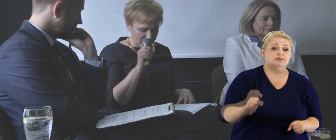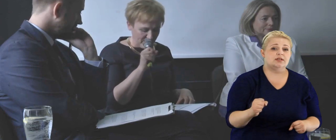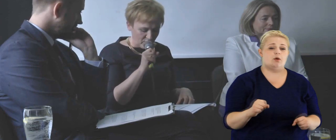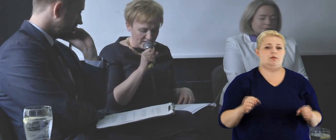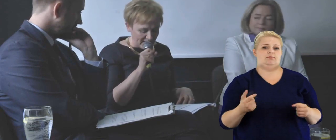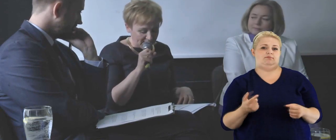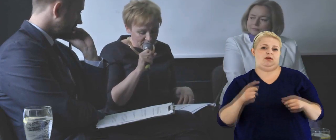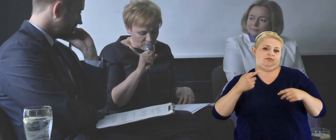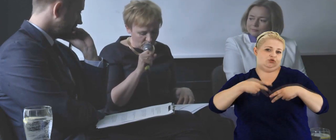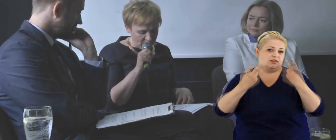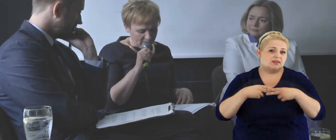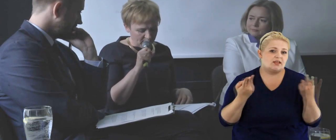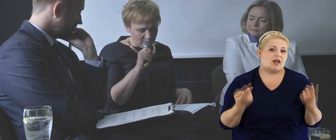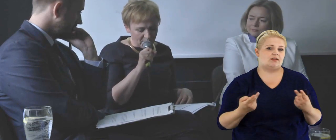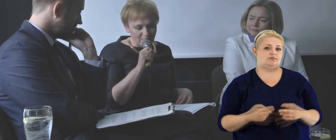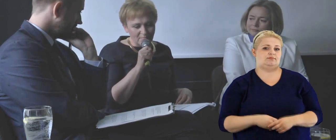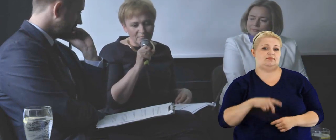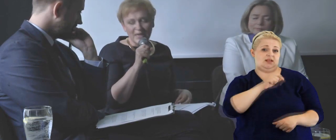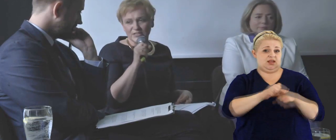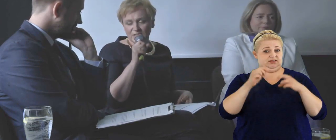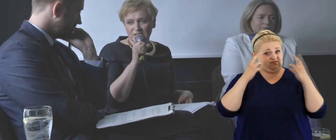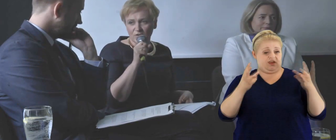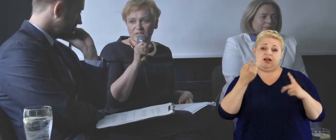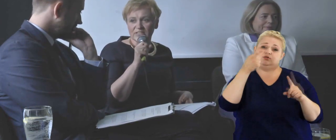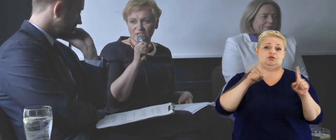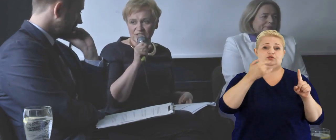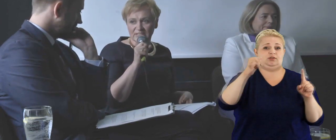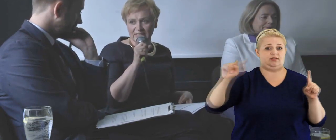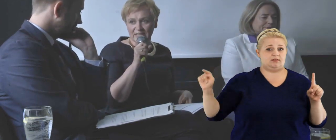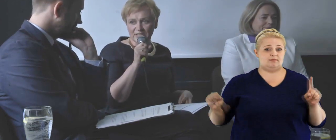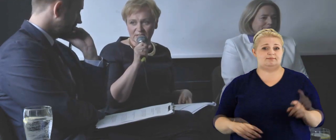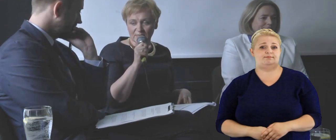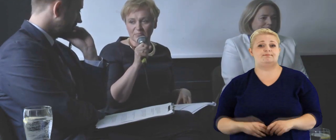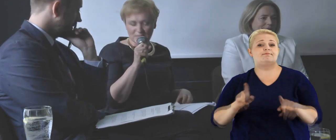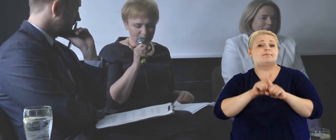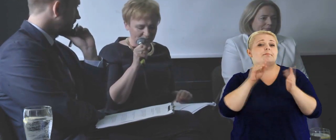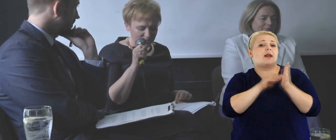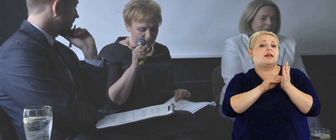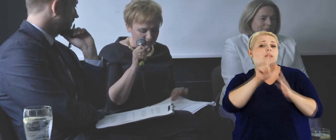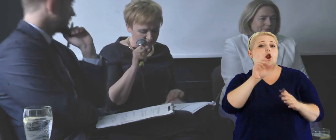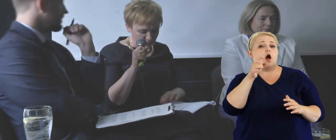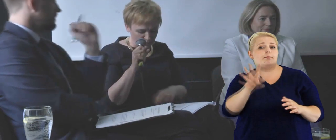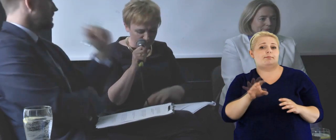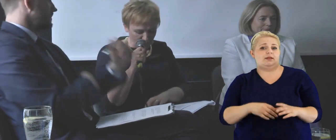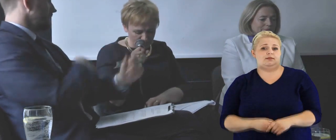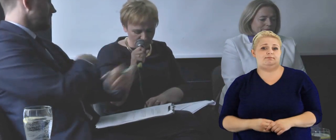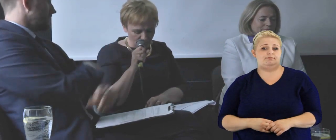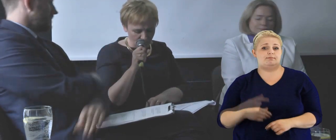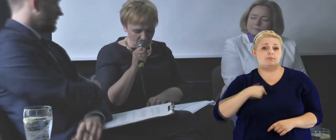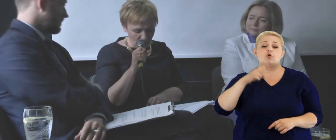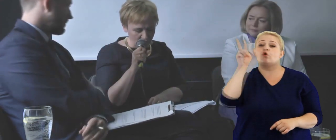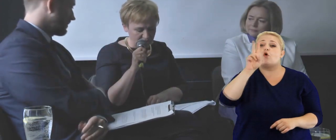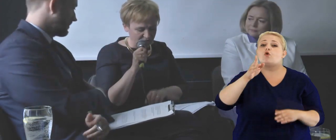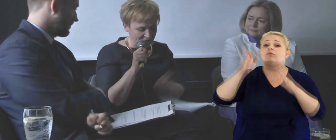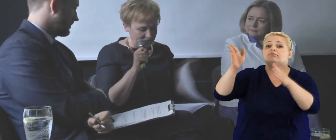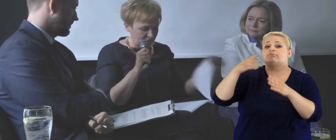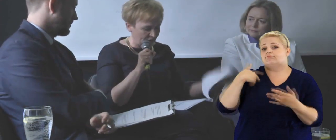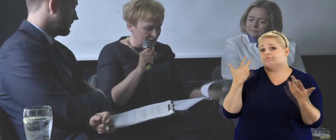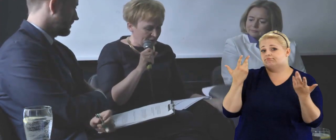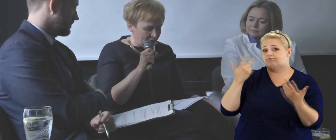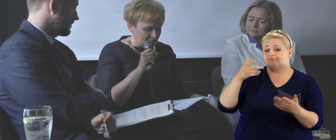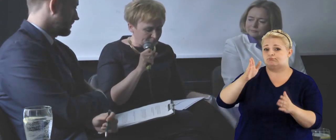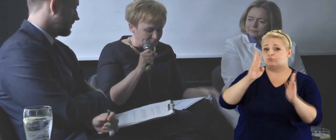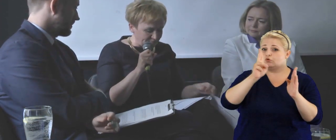sprawozdawcy, raportera też są, bardziej istotne niż inne. Także z takiej praktyki lobbingowej do kogo się